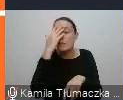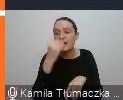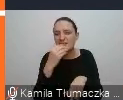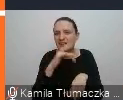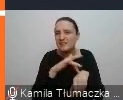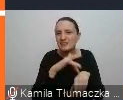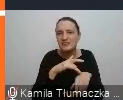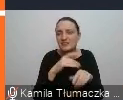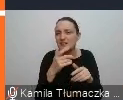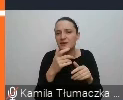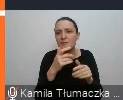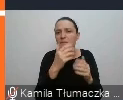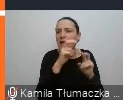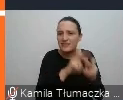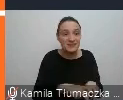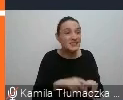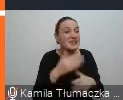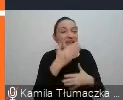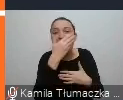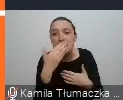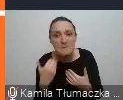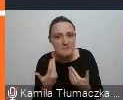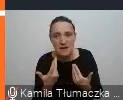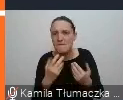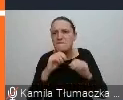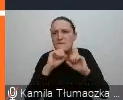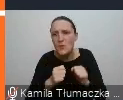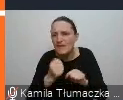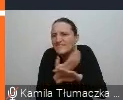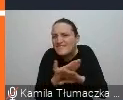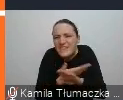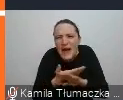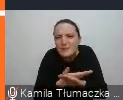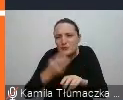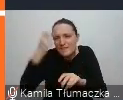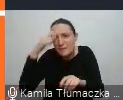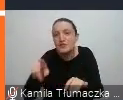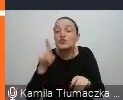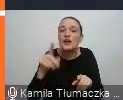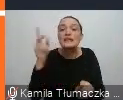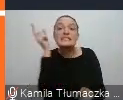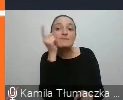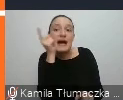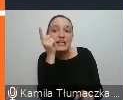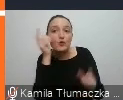wyniki badań nieistniejące kompletnie, mówiące oczywiście tak w skrócie o tym, że smartfony niszczą mózg,